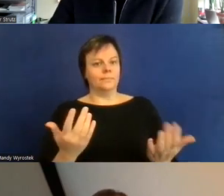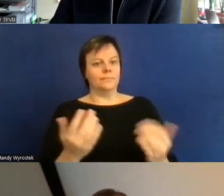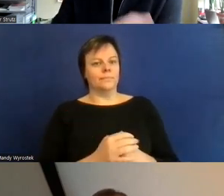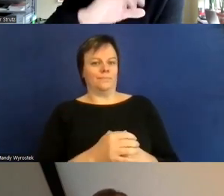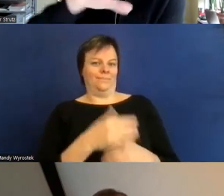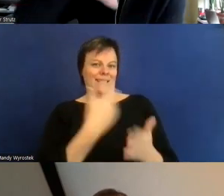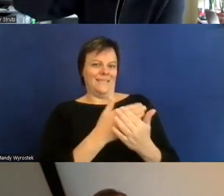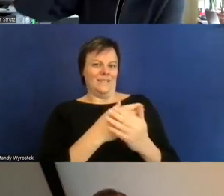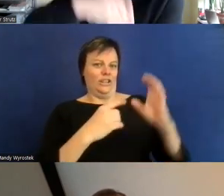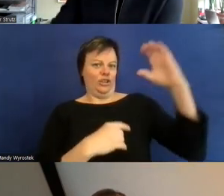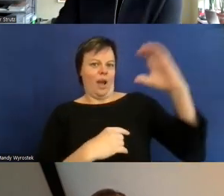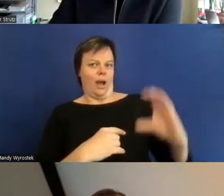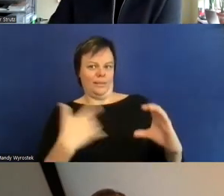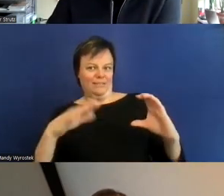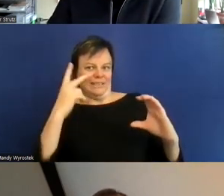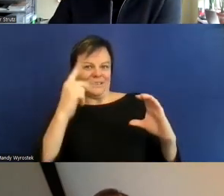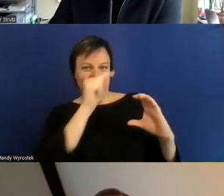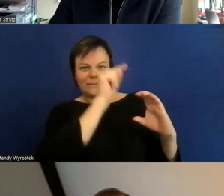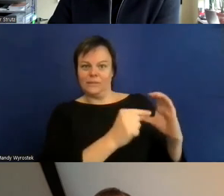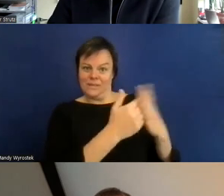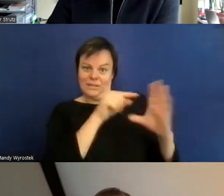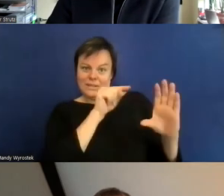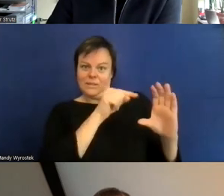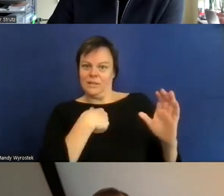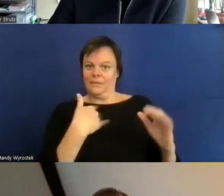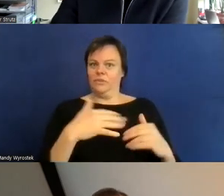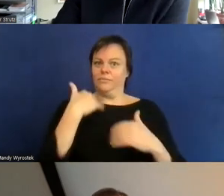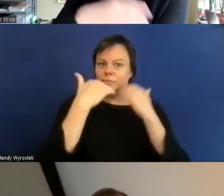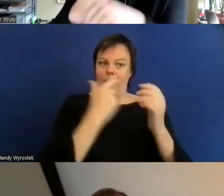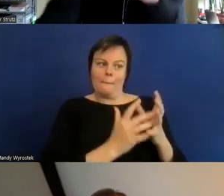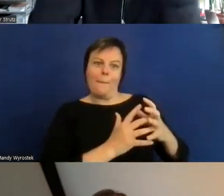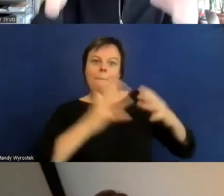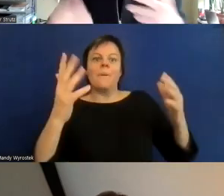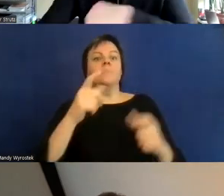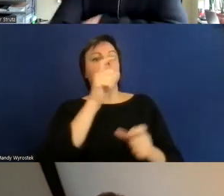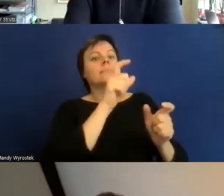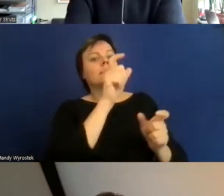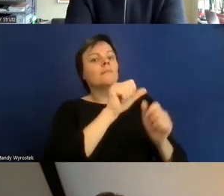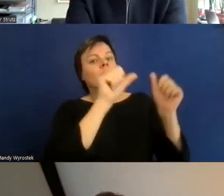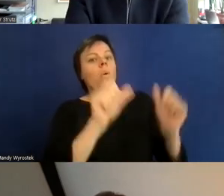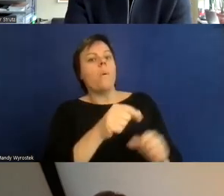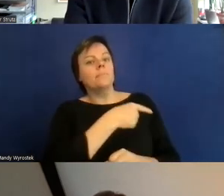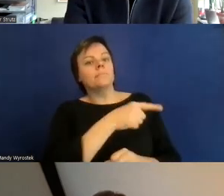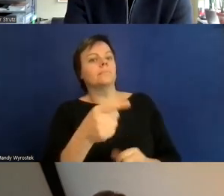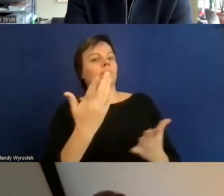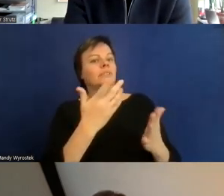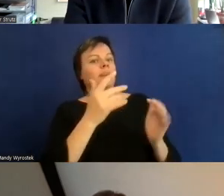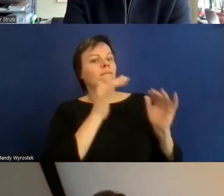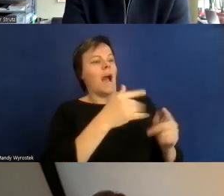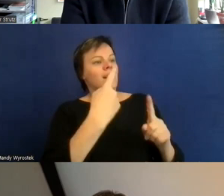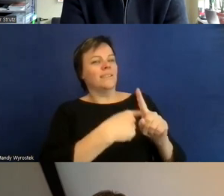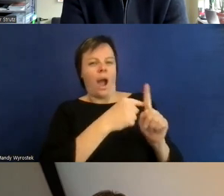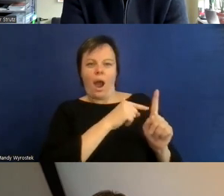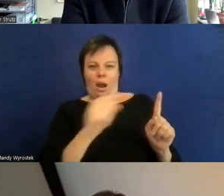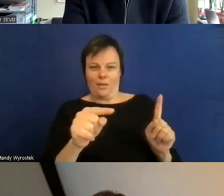wo ich Ihnen quasi die Zunahme von Formen der menschlichen also von der Fallzahlen von Menschen mit Behinderung benannt